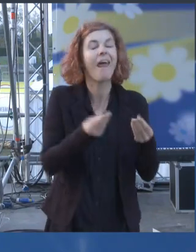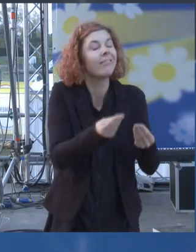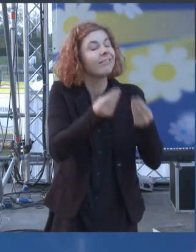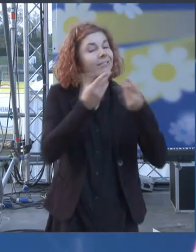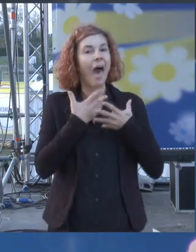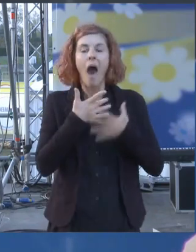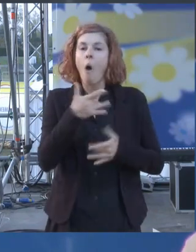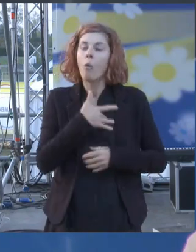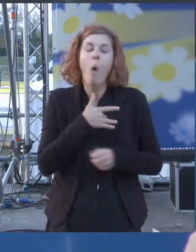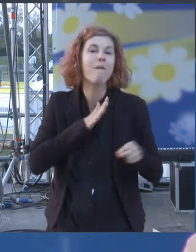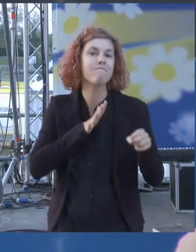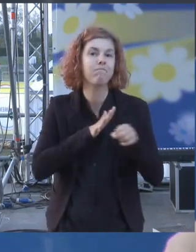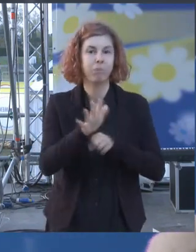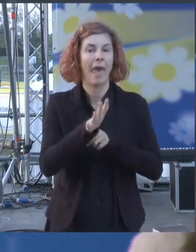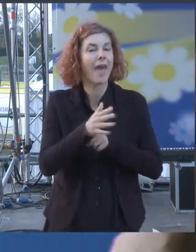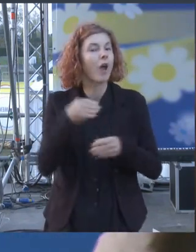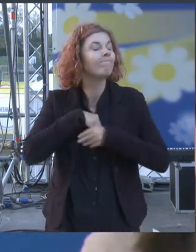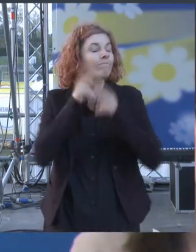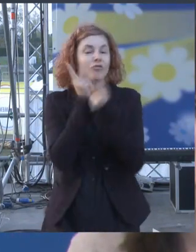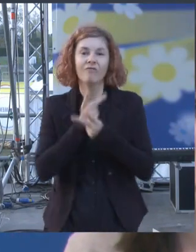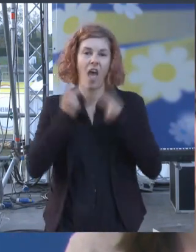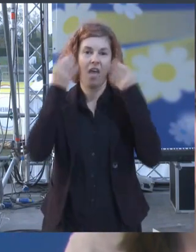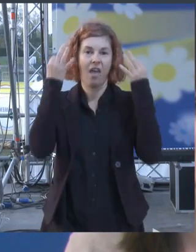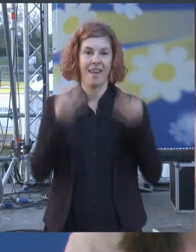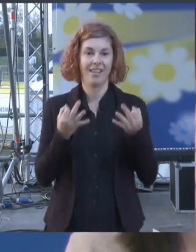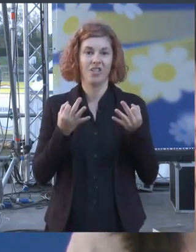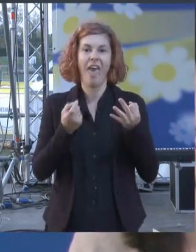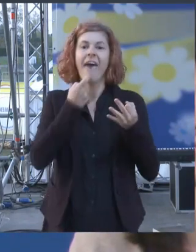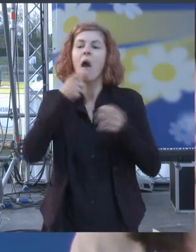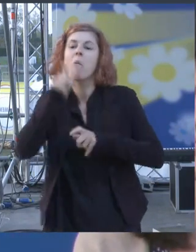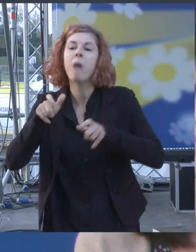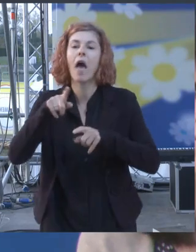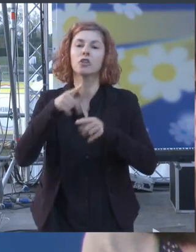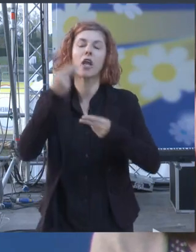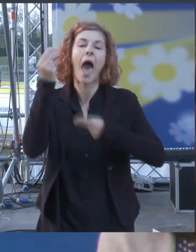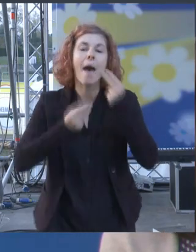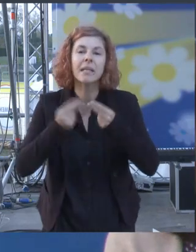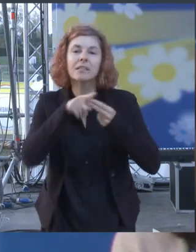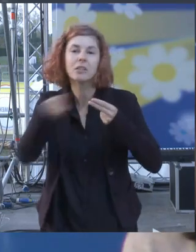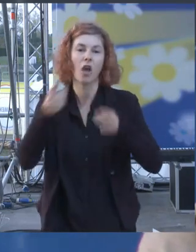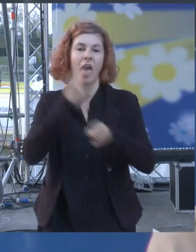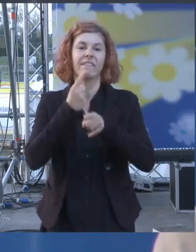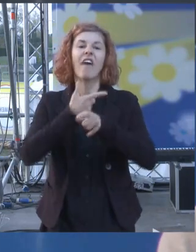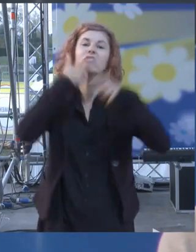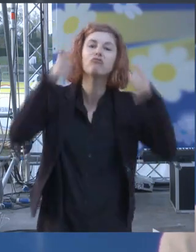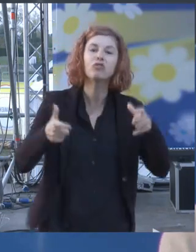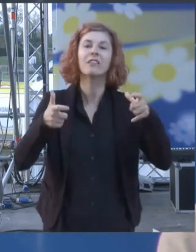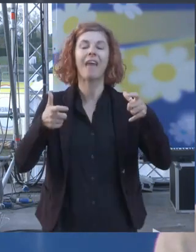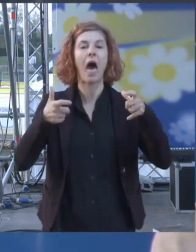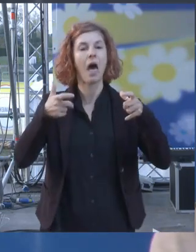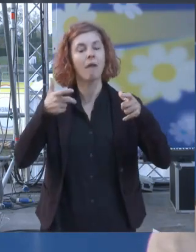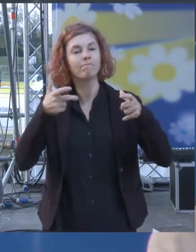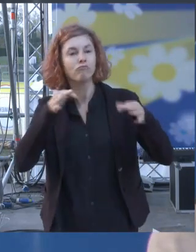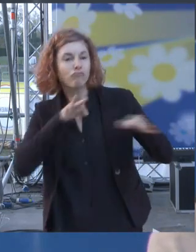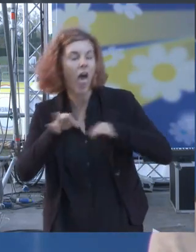perché è questo quello che fanno gli amministratori devono cercare di amministrare la loro città con quello che si trovano ovviamente